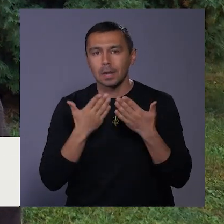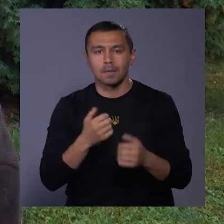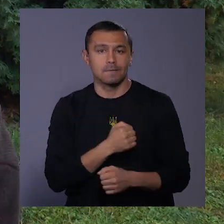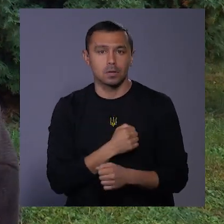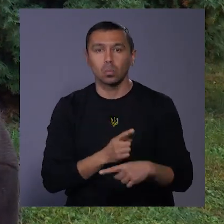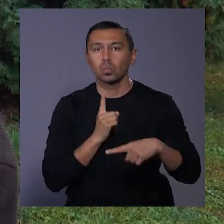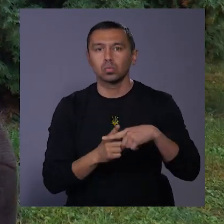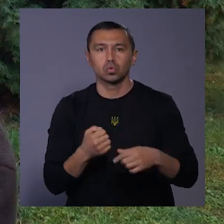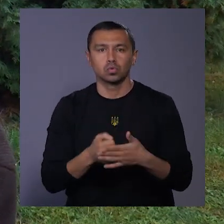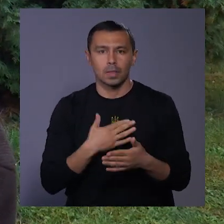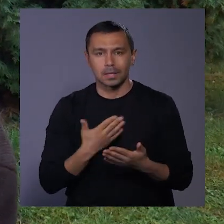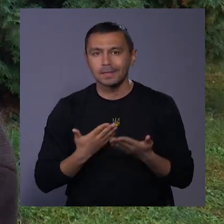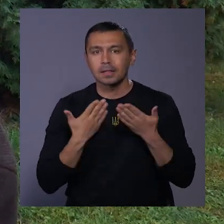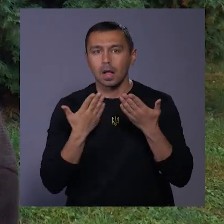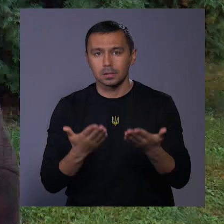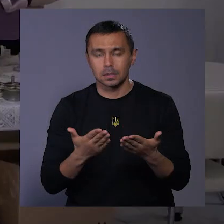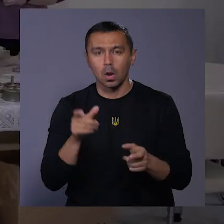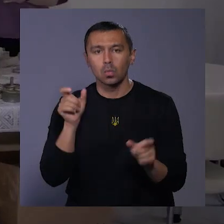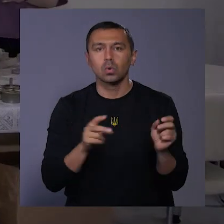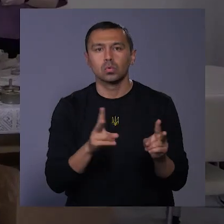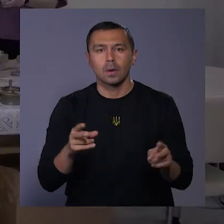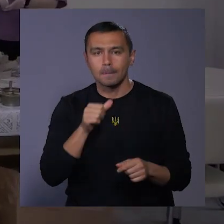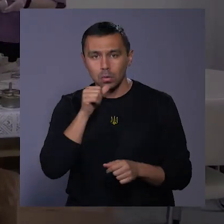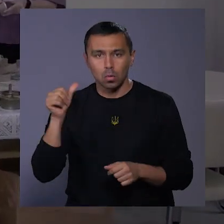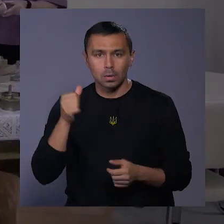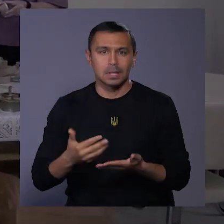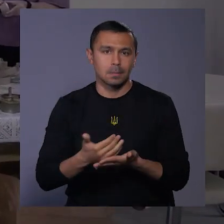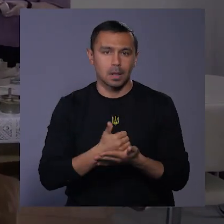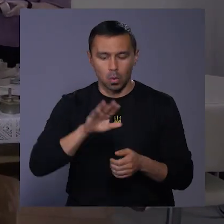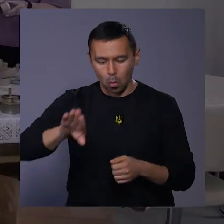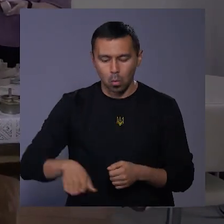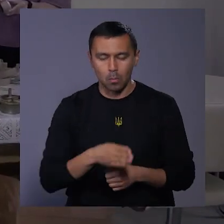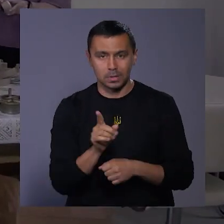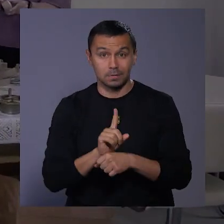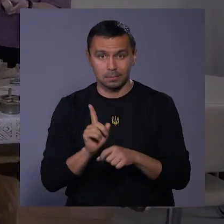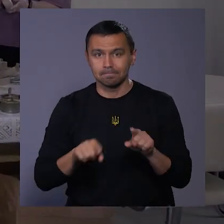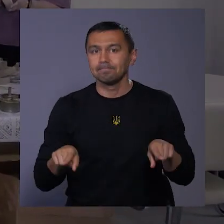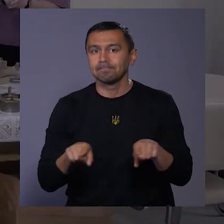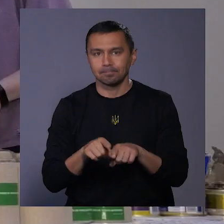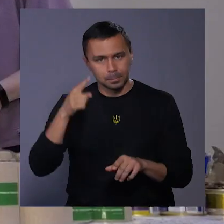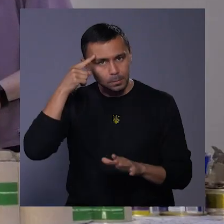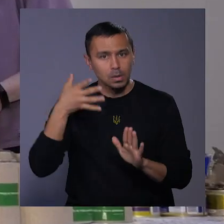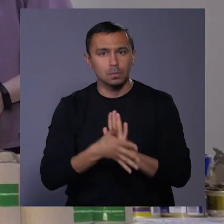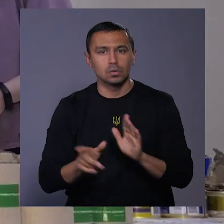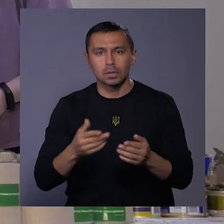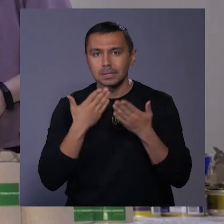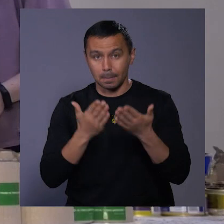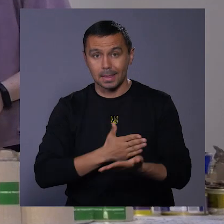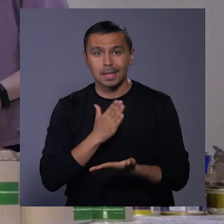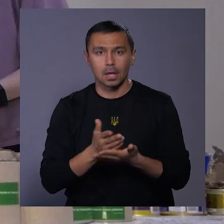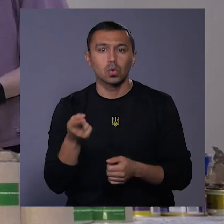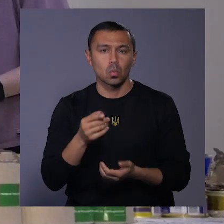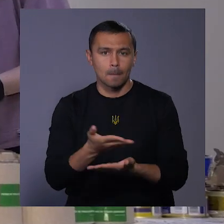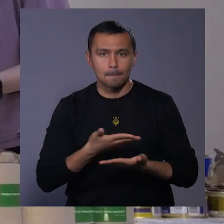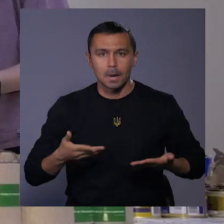того, до нас зверталися люди, які минулого року назбирали окупні свічки. І все-таки ми зрозуміли, що запит є, тому